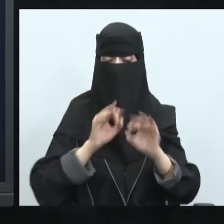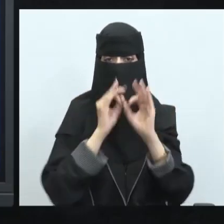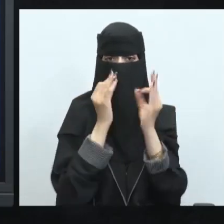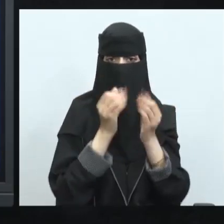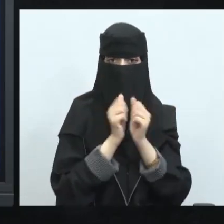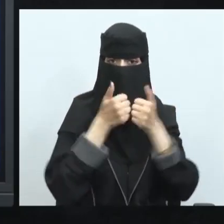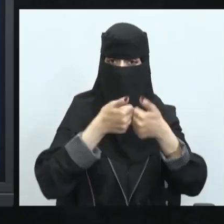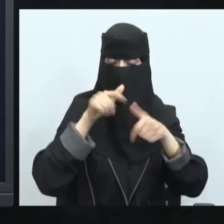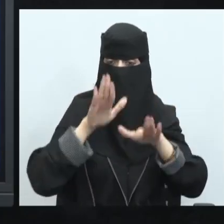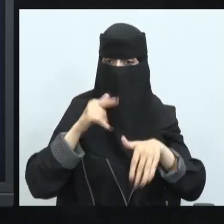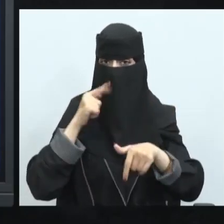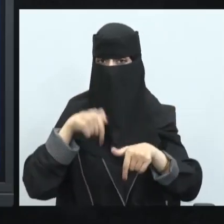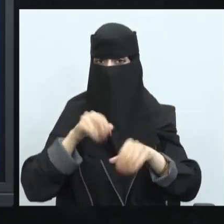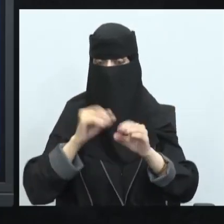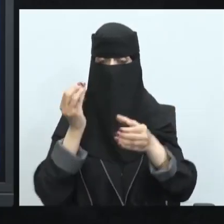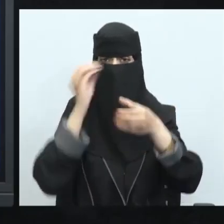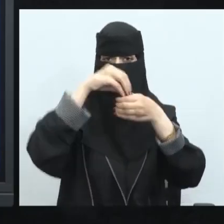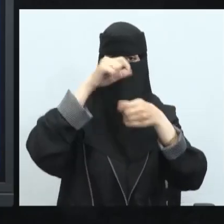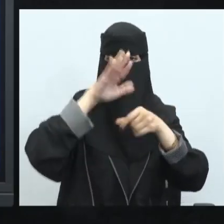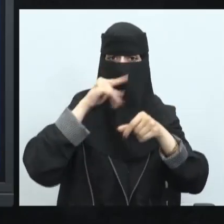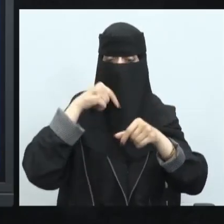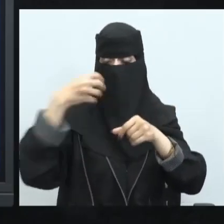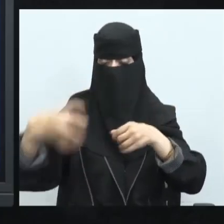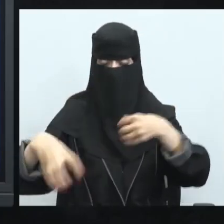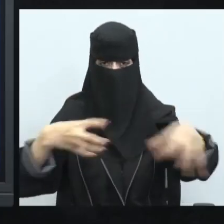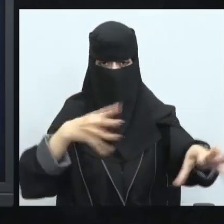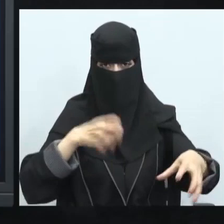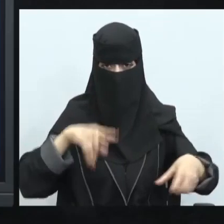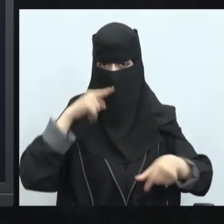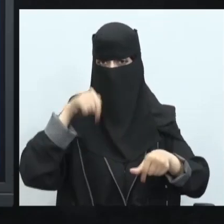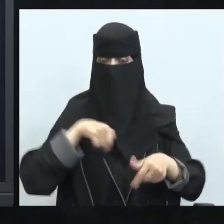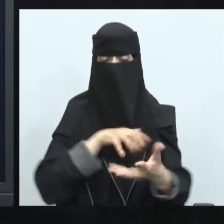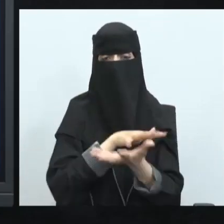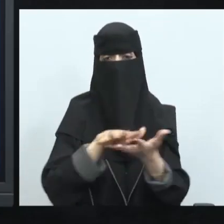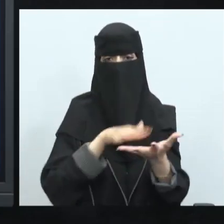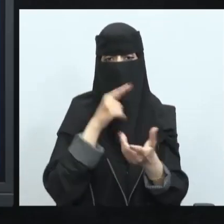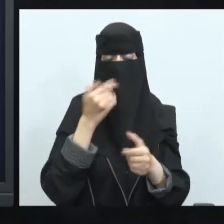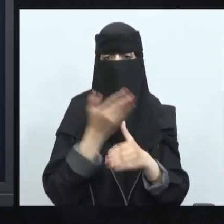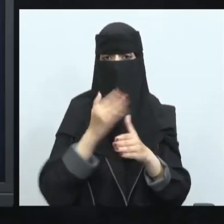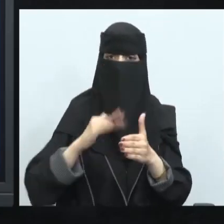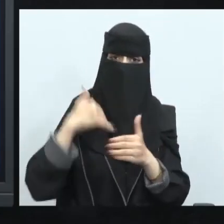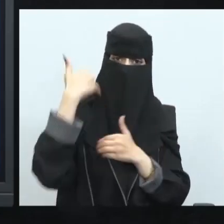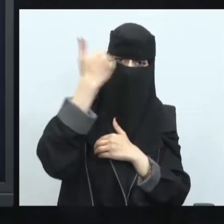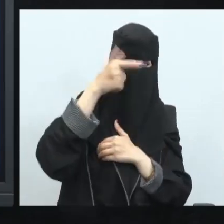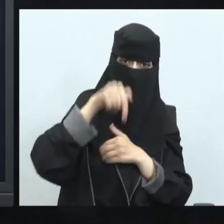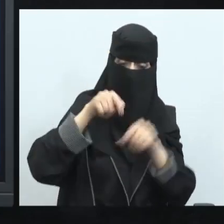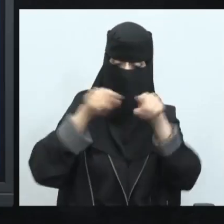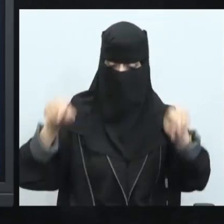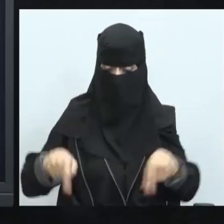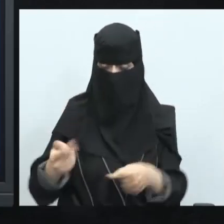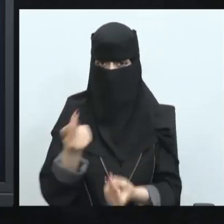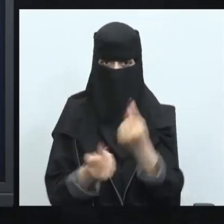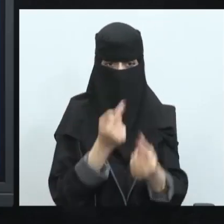إدارة للنفايات سيكون هناك بالتأكيد ترك المخلفات وأضراره على البيئة حينما نذهب إلى الحدائق